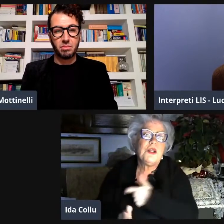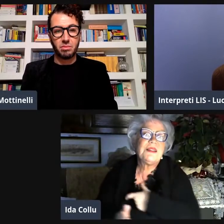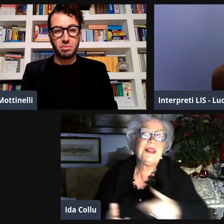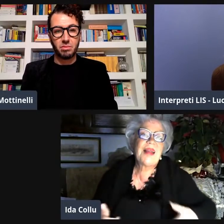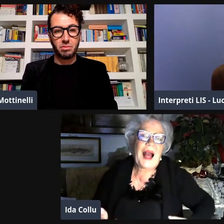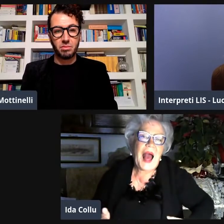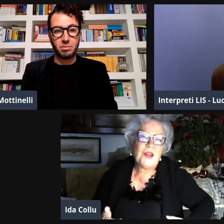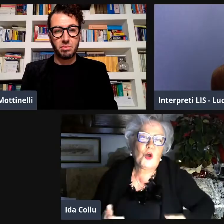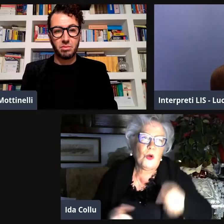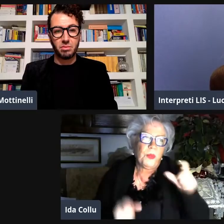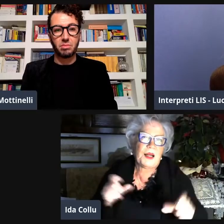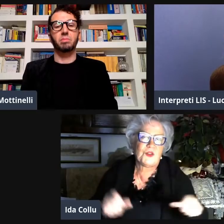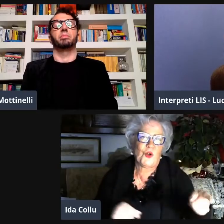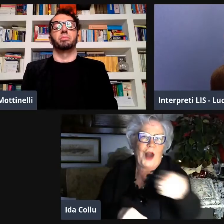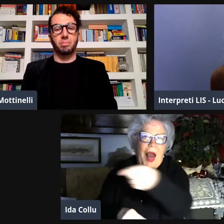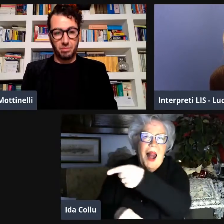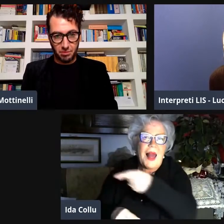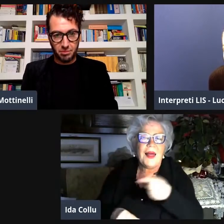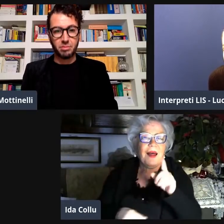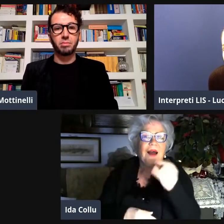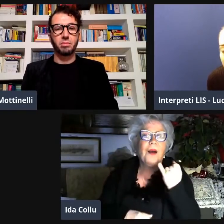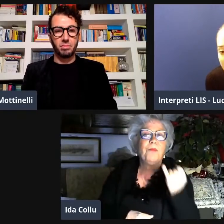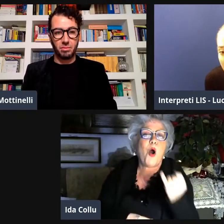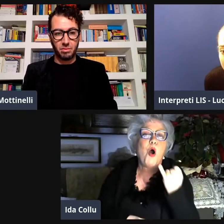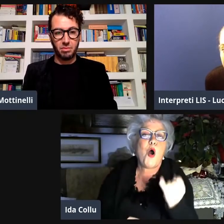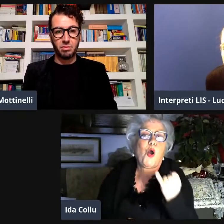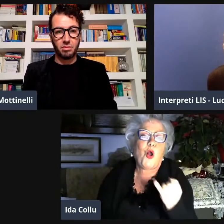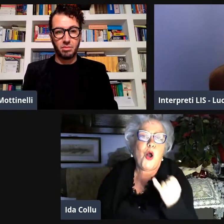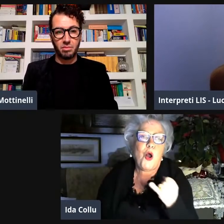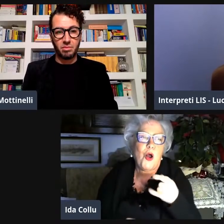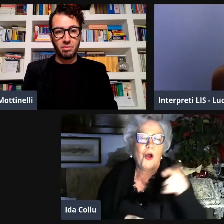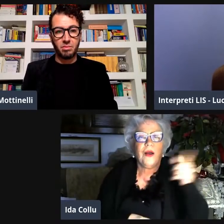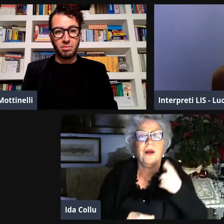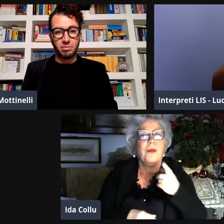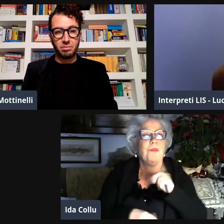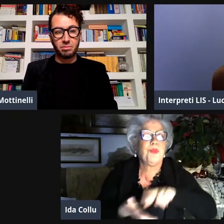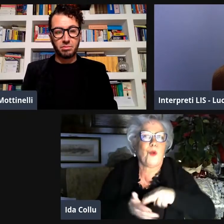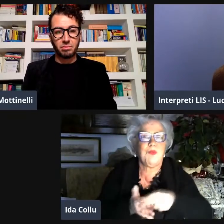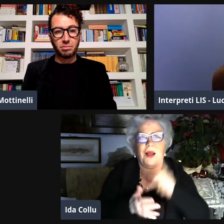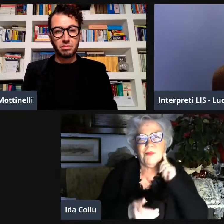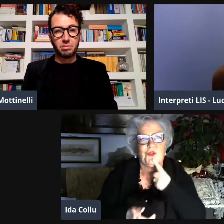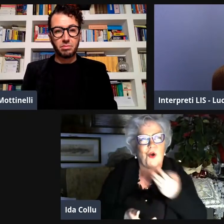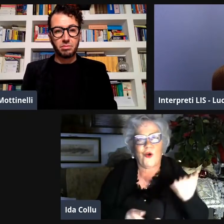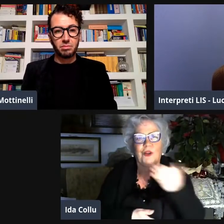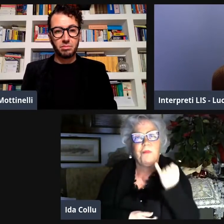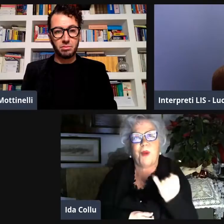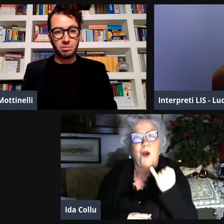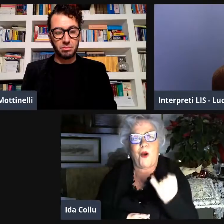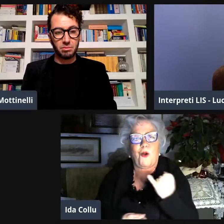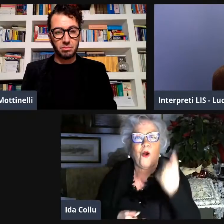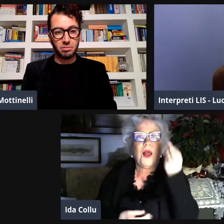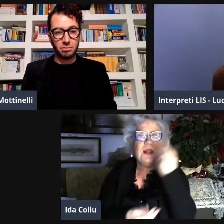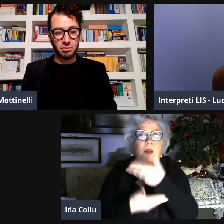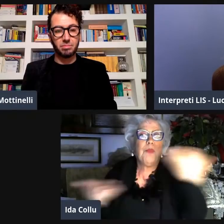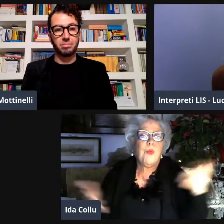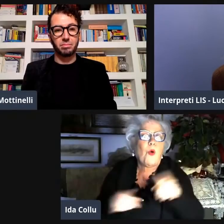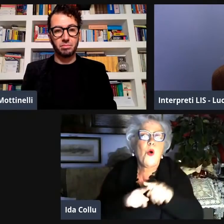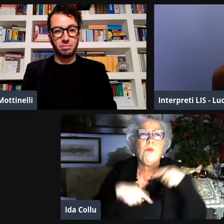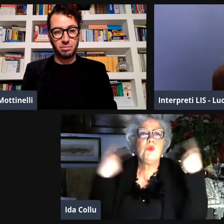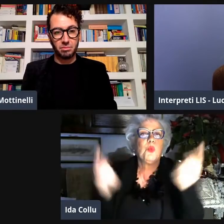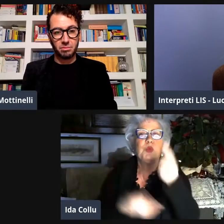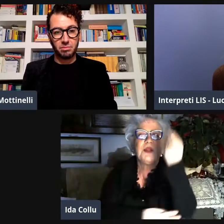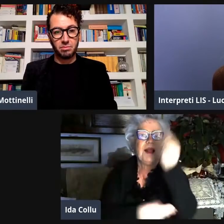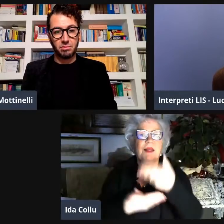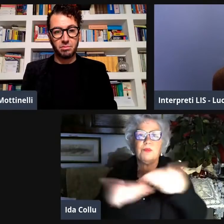dovevano occuparsi anche delle varie difficoltà delle persone. Il problema è che noi